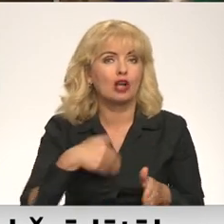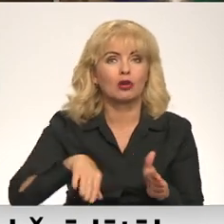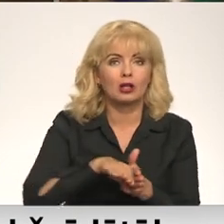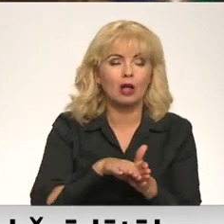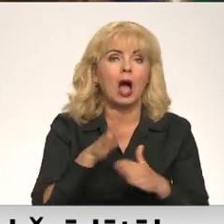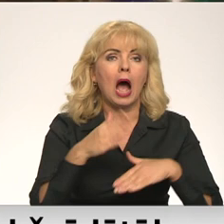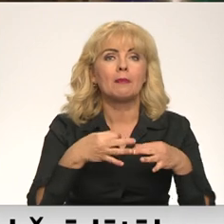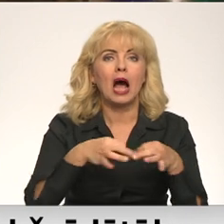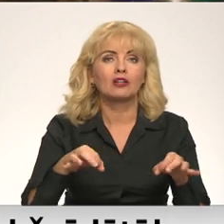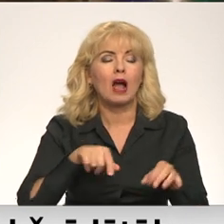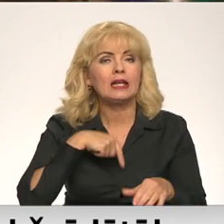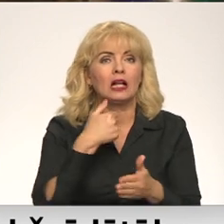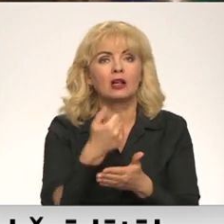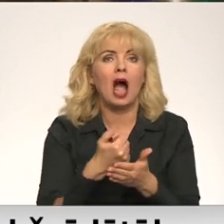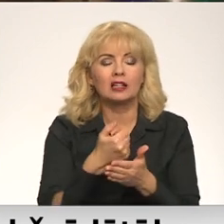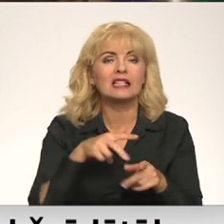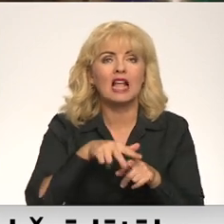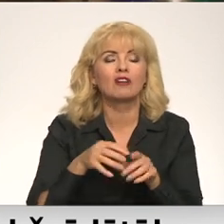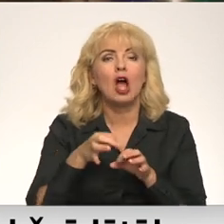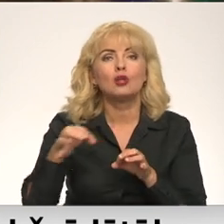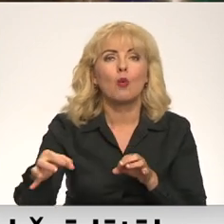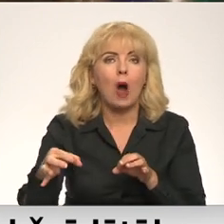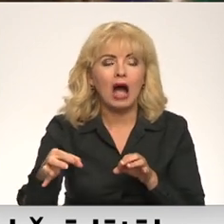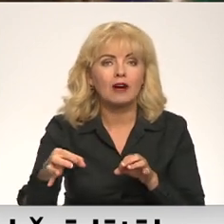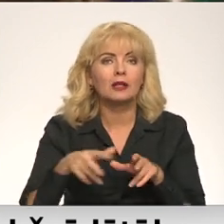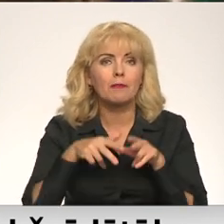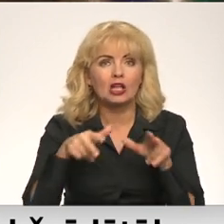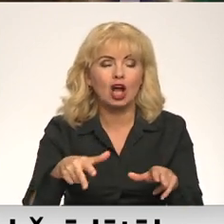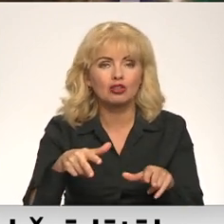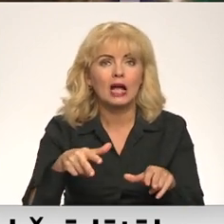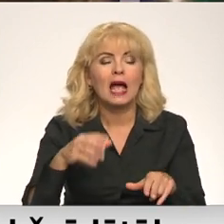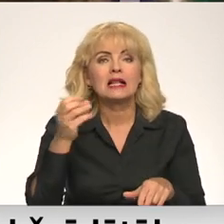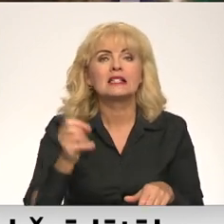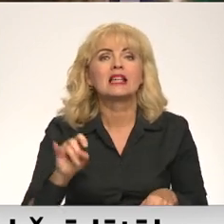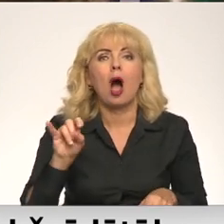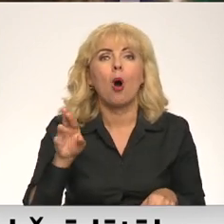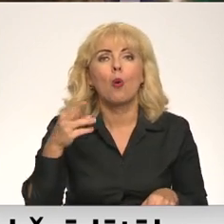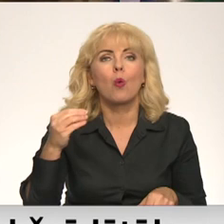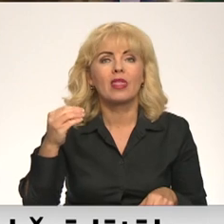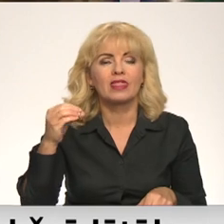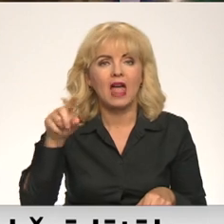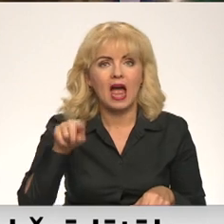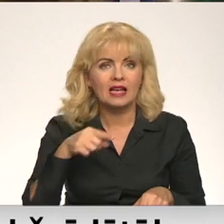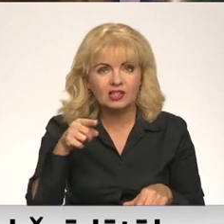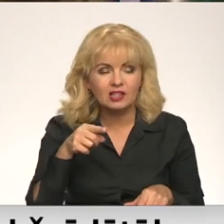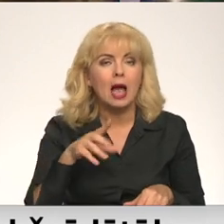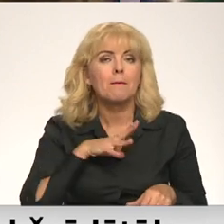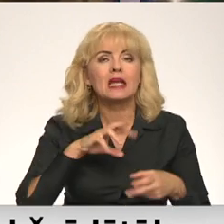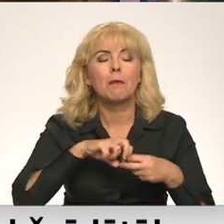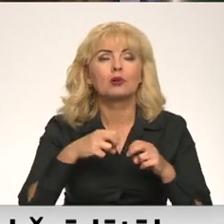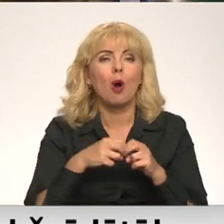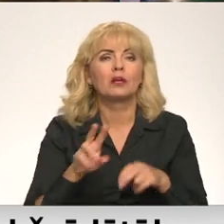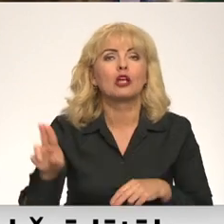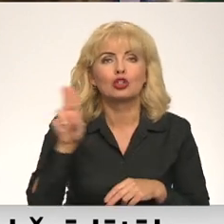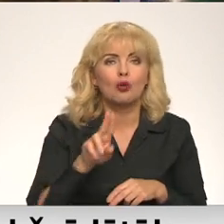amata atbrīvots ilgadējais Jelgavas novada domas priekšstādātājs Ziedonis Caune. Zem savieša krēslas sašūpojās jau novembrī, kad